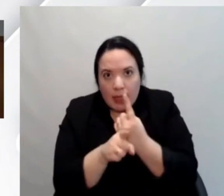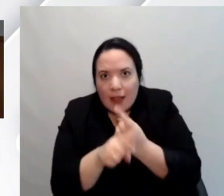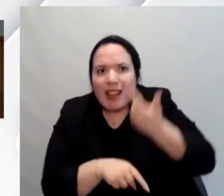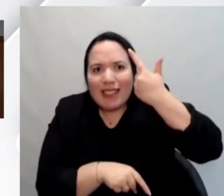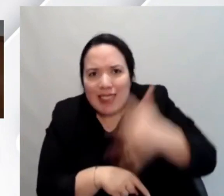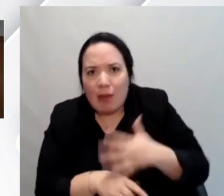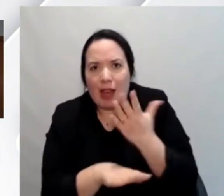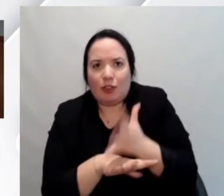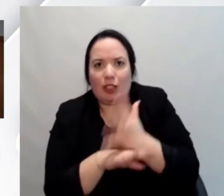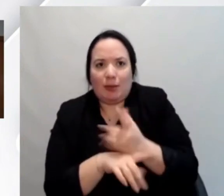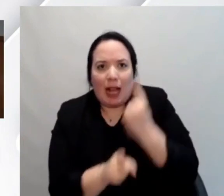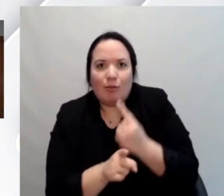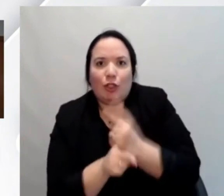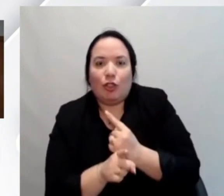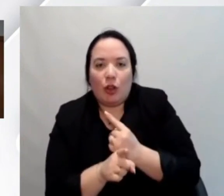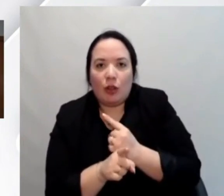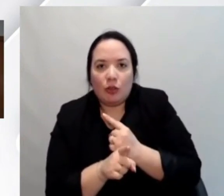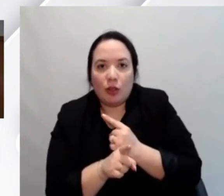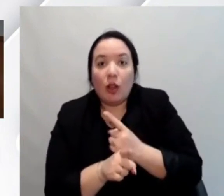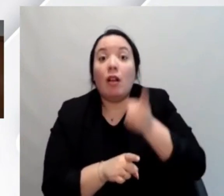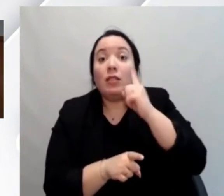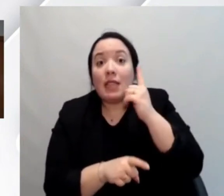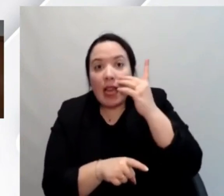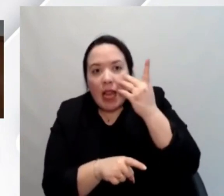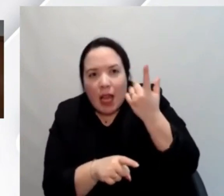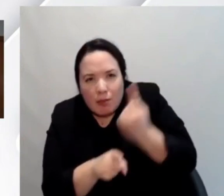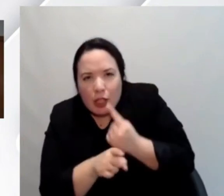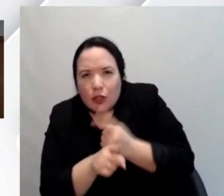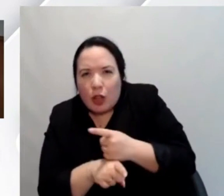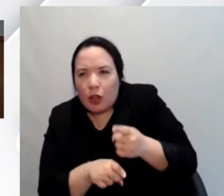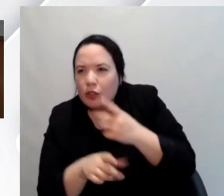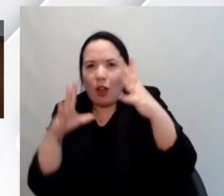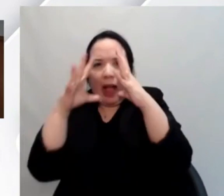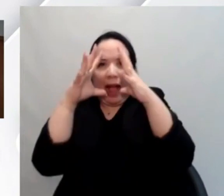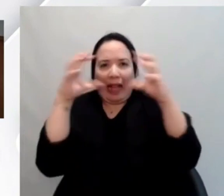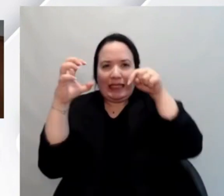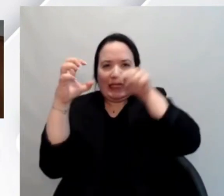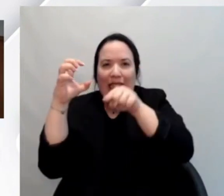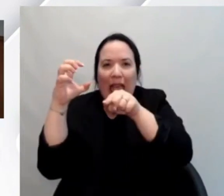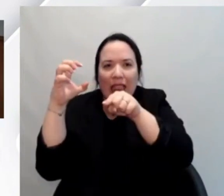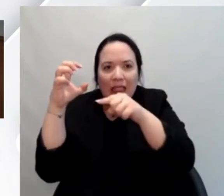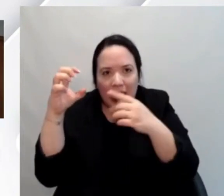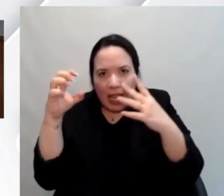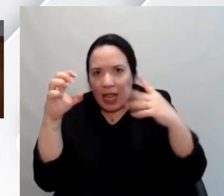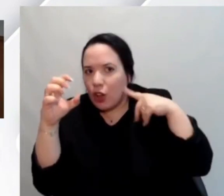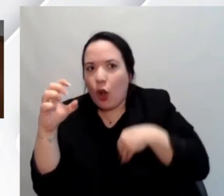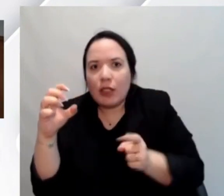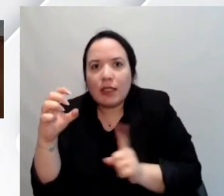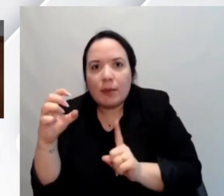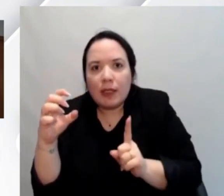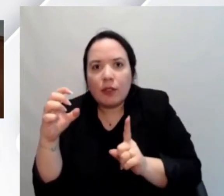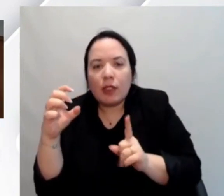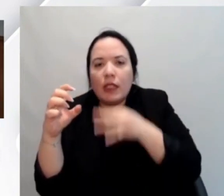'accessibilità avremo sempre una fanalino qualcuno interno all'azienda che si prodigerà per portare avanti l